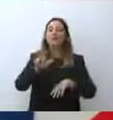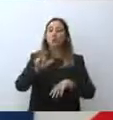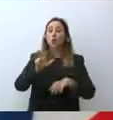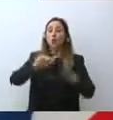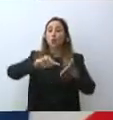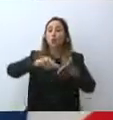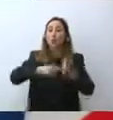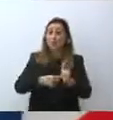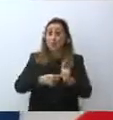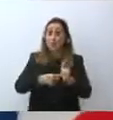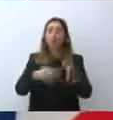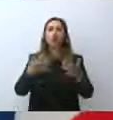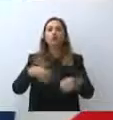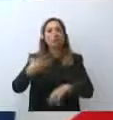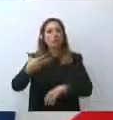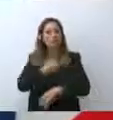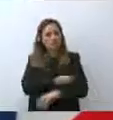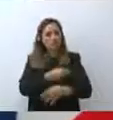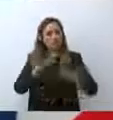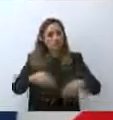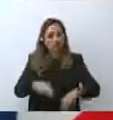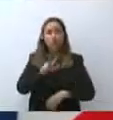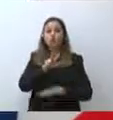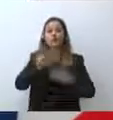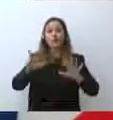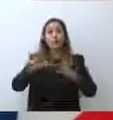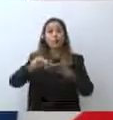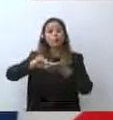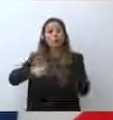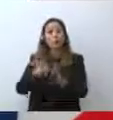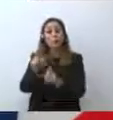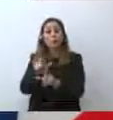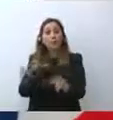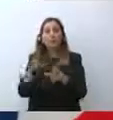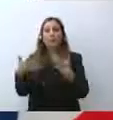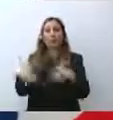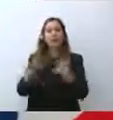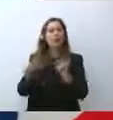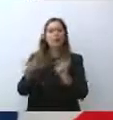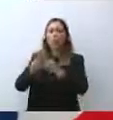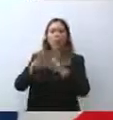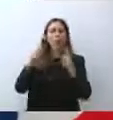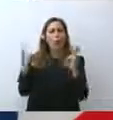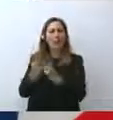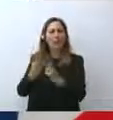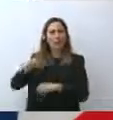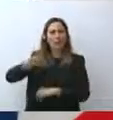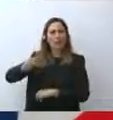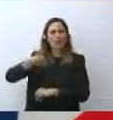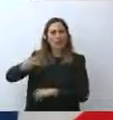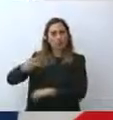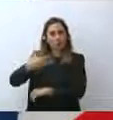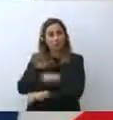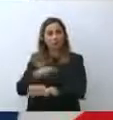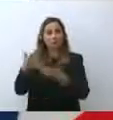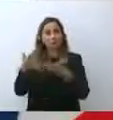di dosi inoculate, 38 milioni di persone totalmente immunizzate sono il frutto,